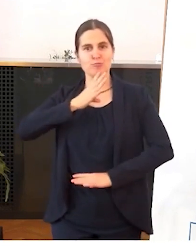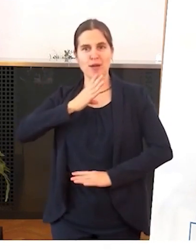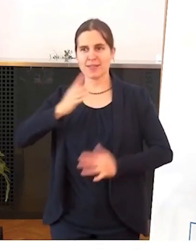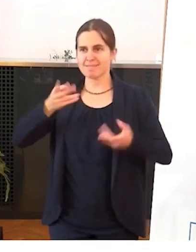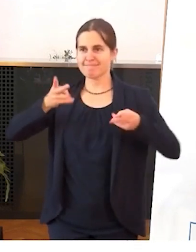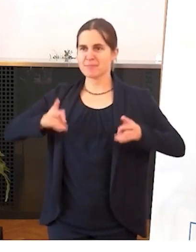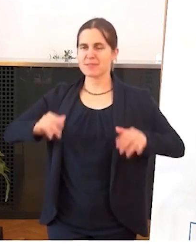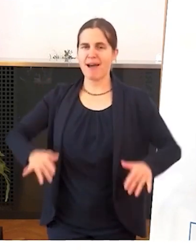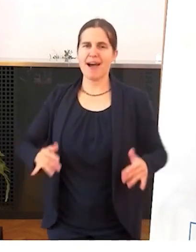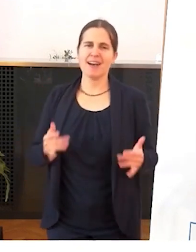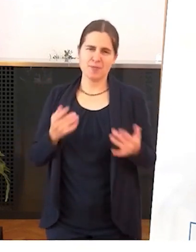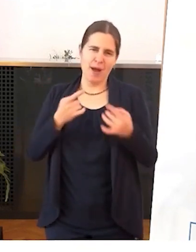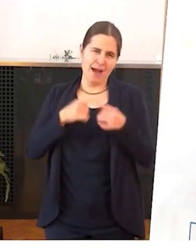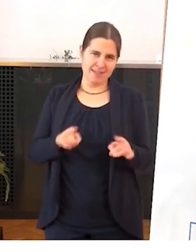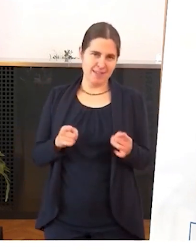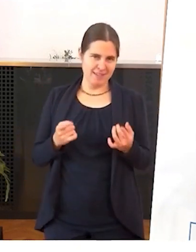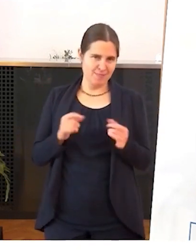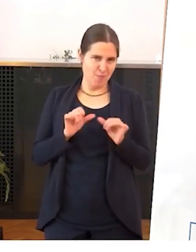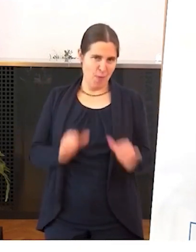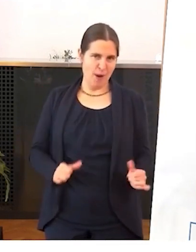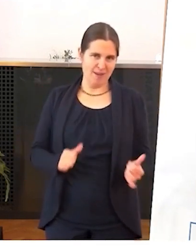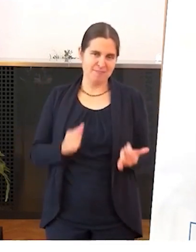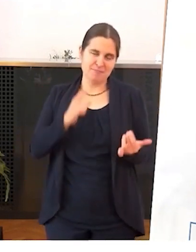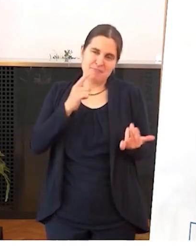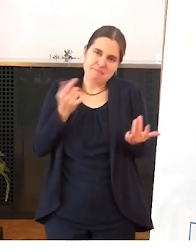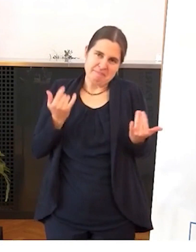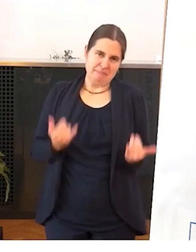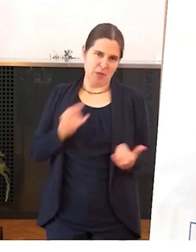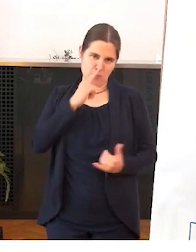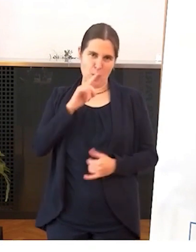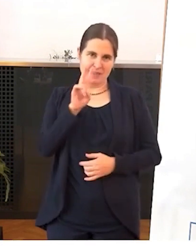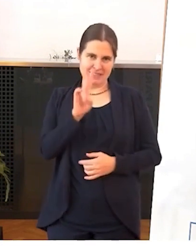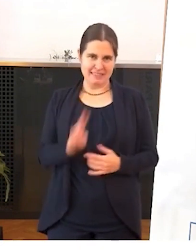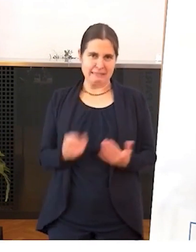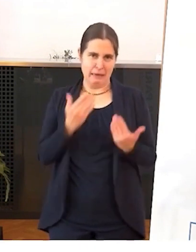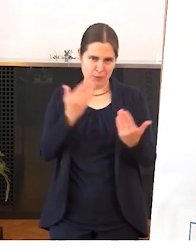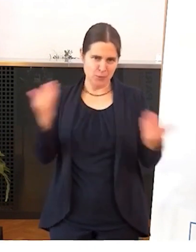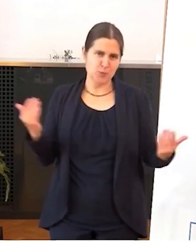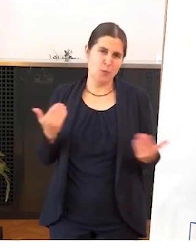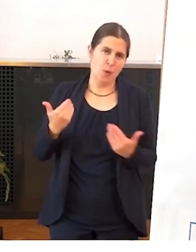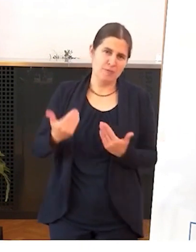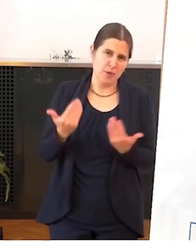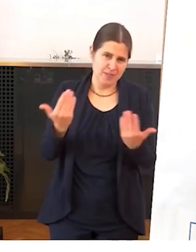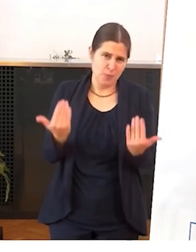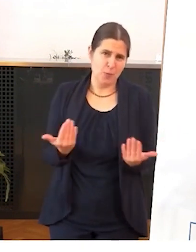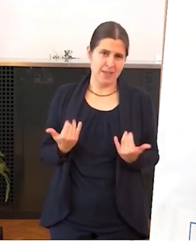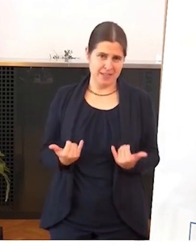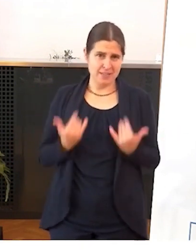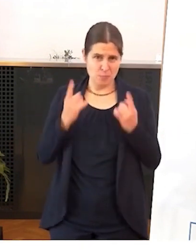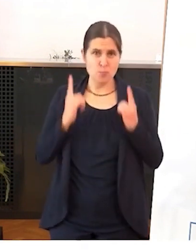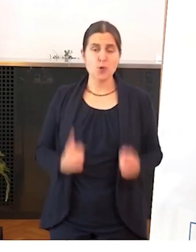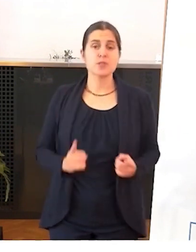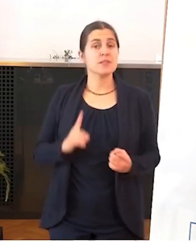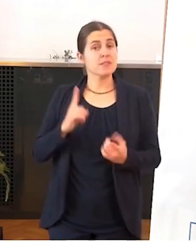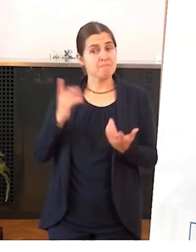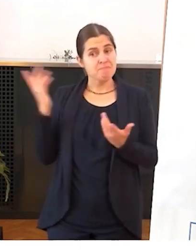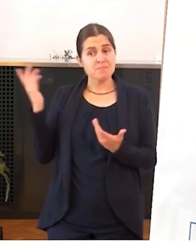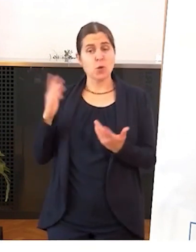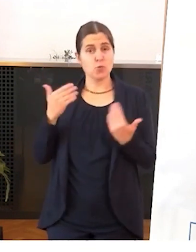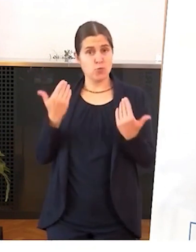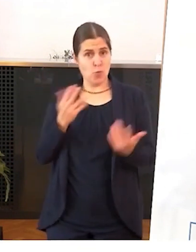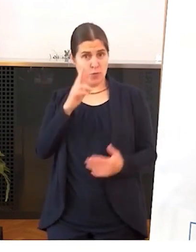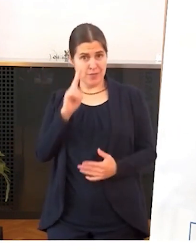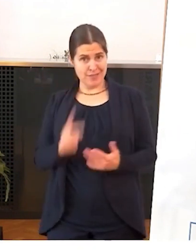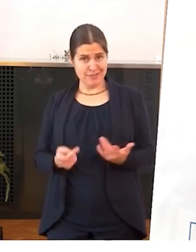anderes als diese digitalen Grüße, die ich jetzt immer häufiger ausrichten muss. Das ist auch das Ergebnis